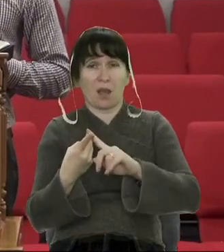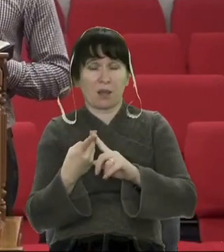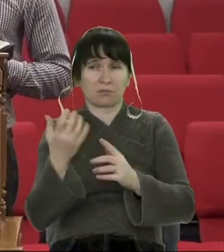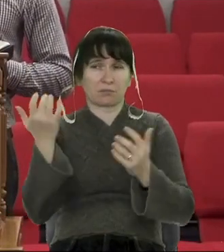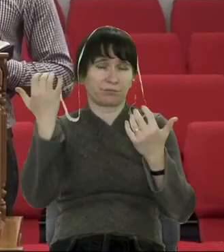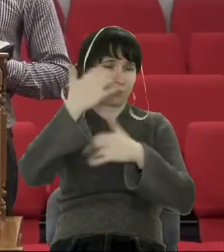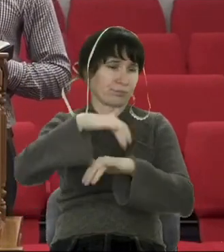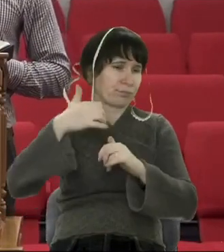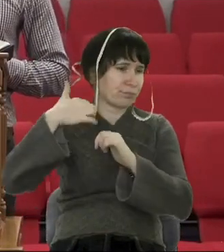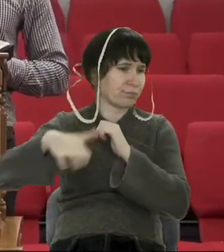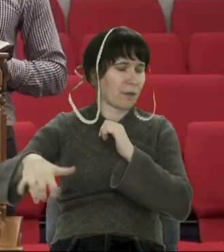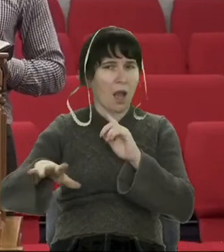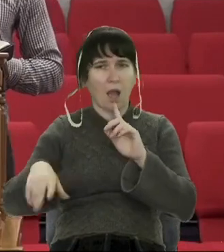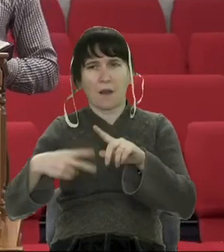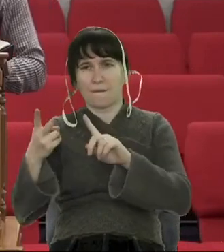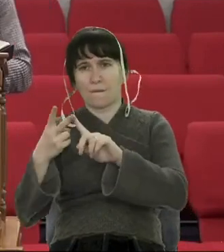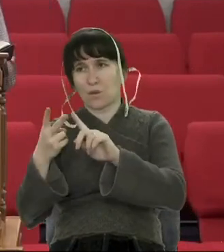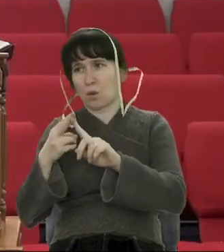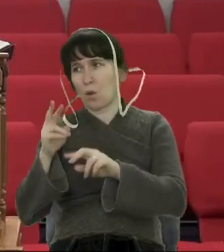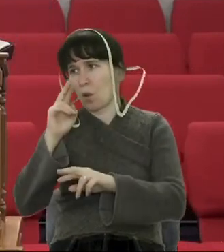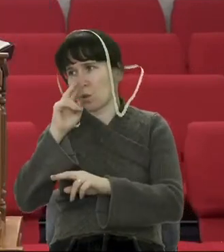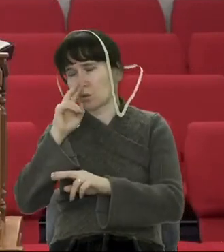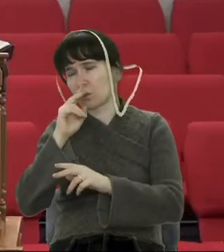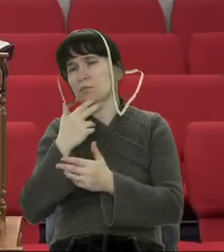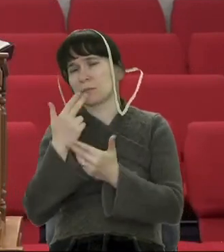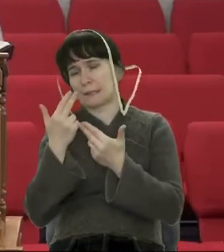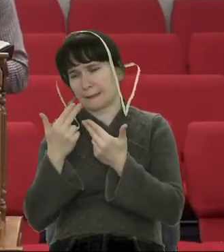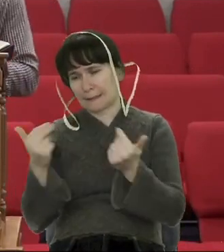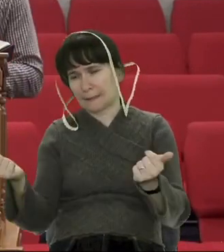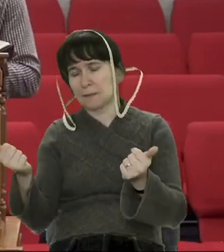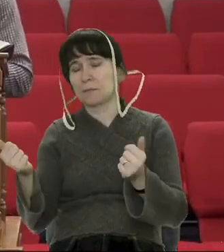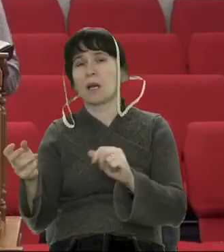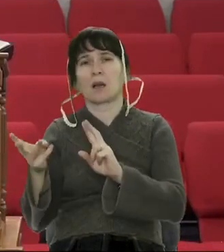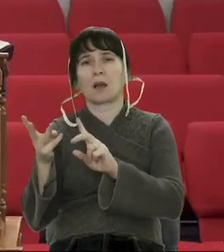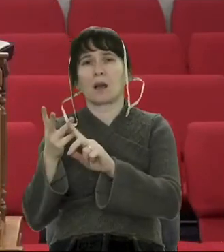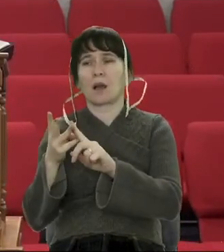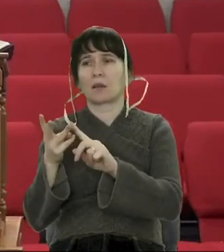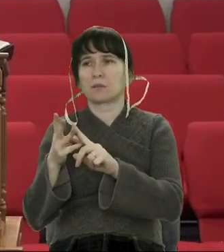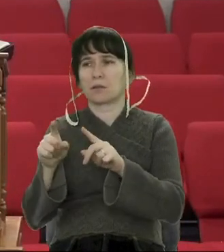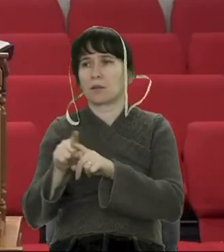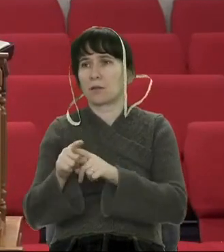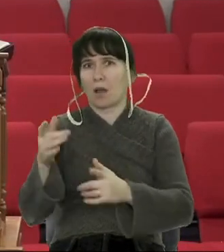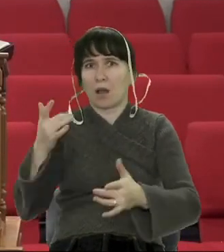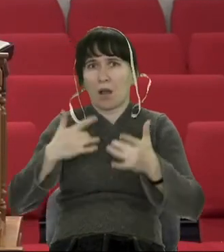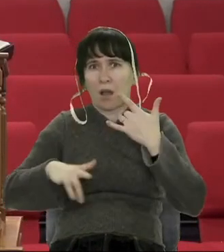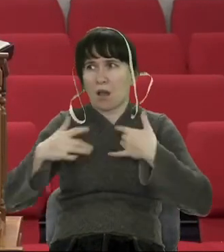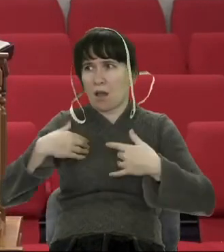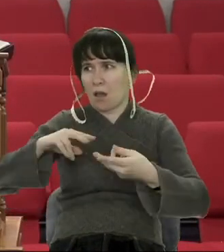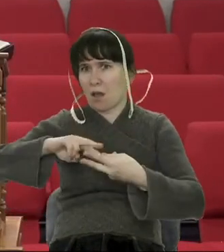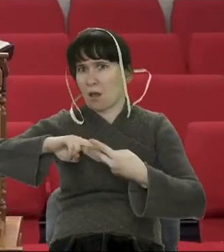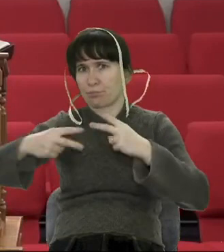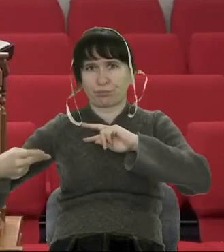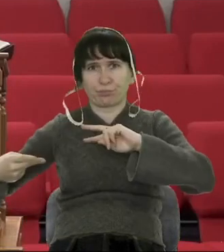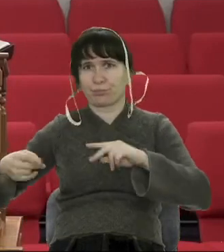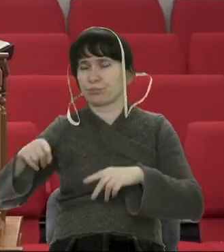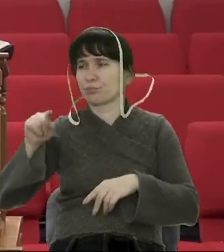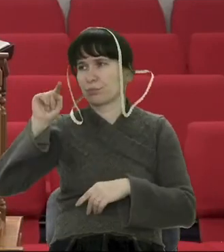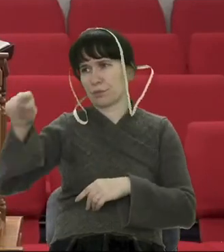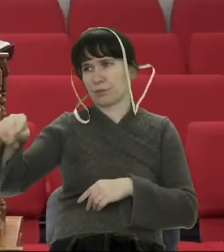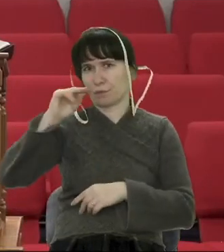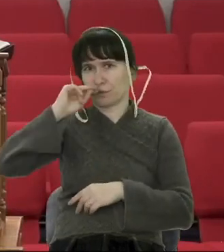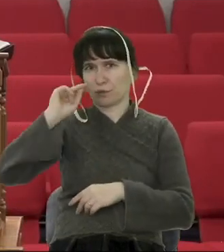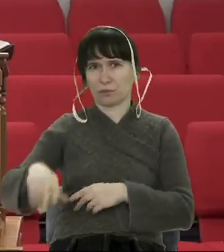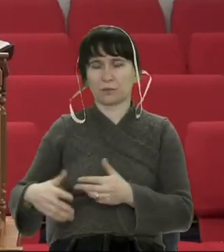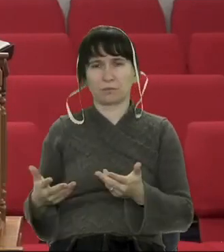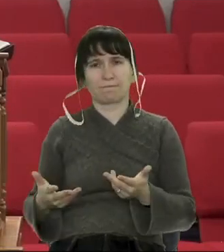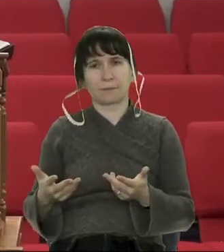які вміють визнавати свої помилки, це одна з таких, знаєте, краплинок, які свідчать, що ця людина є